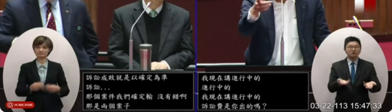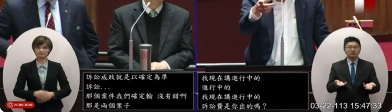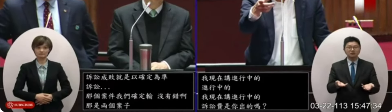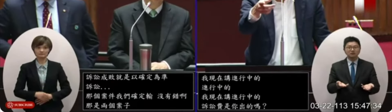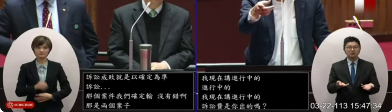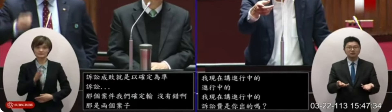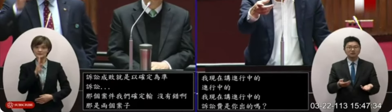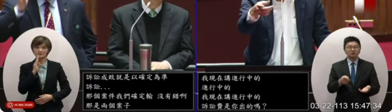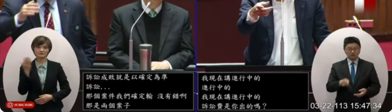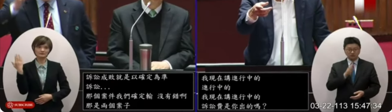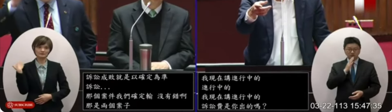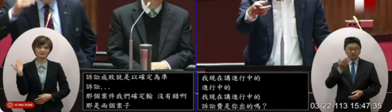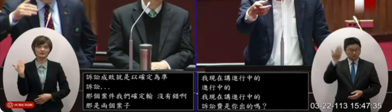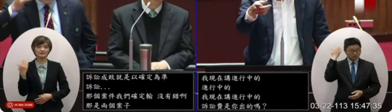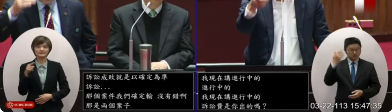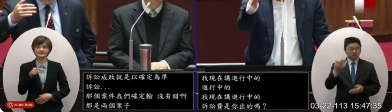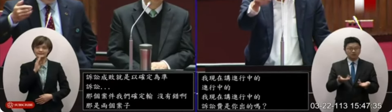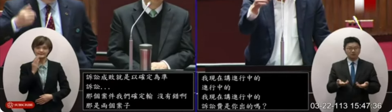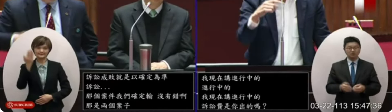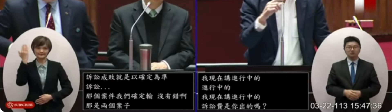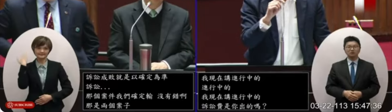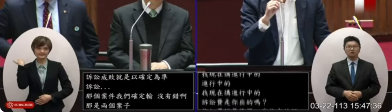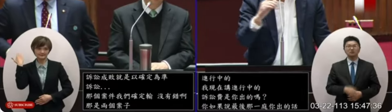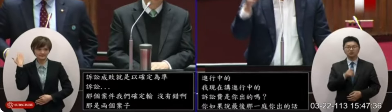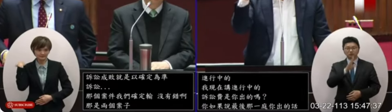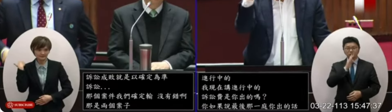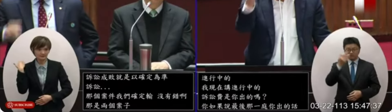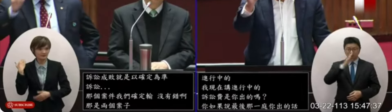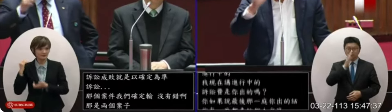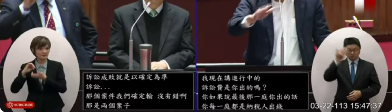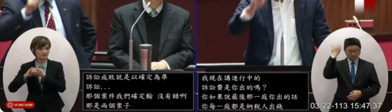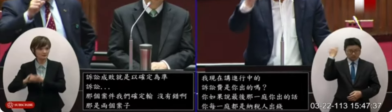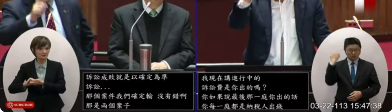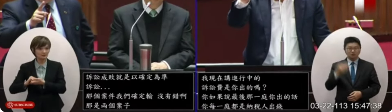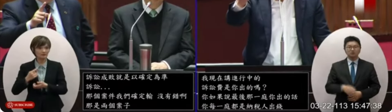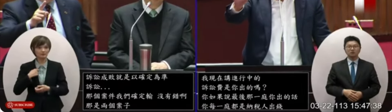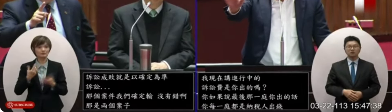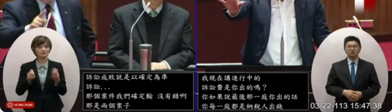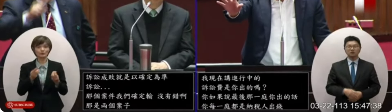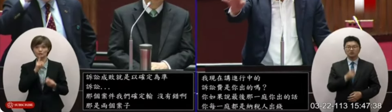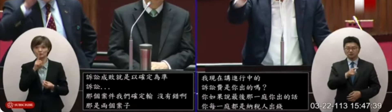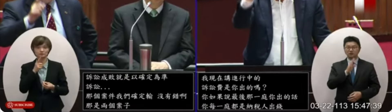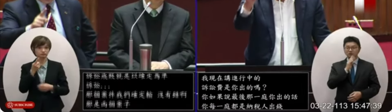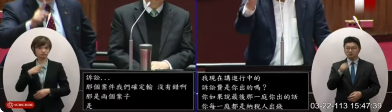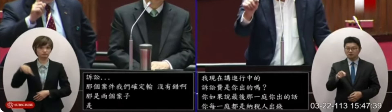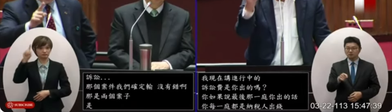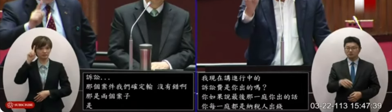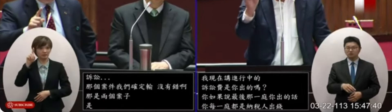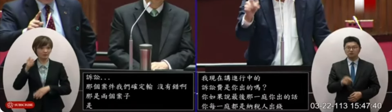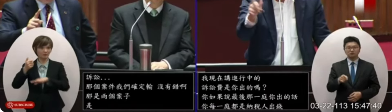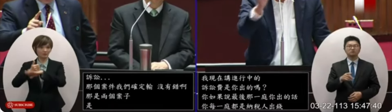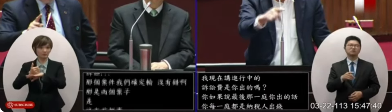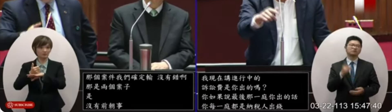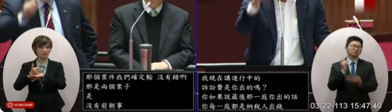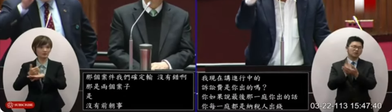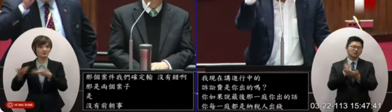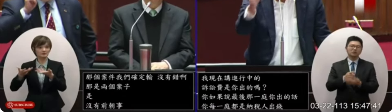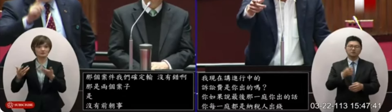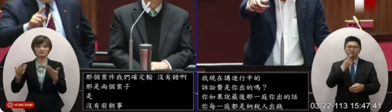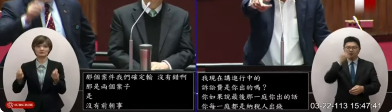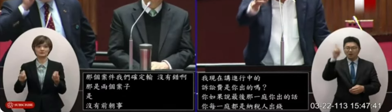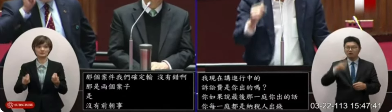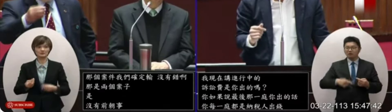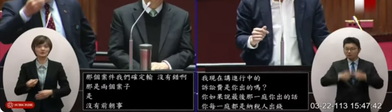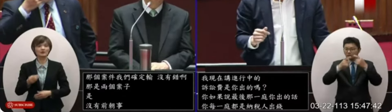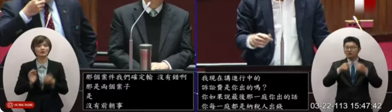朝事那是記者講你說前朝事但是你每次上